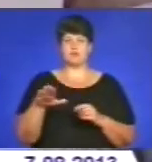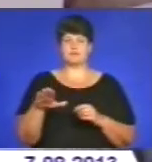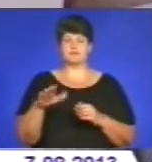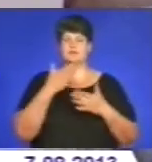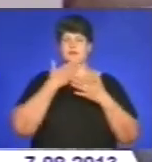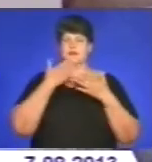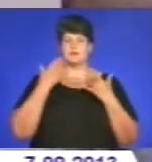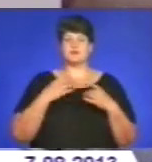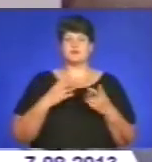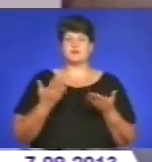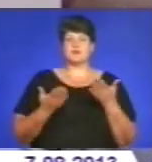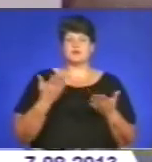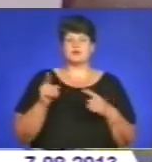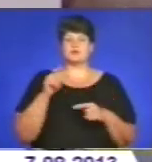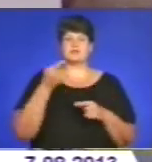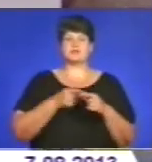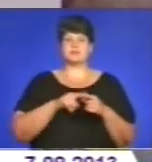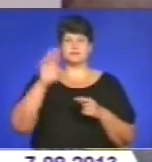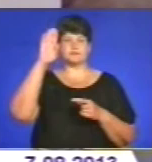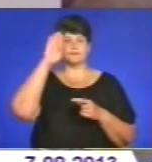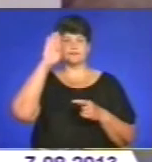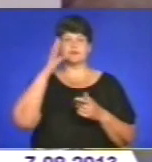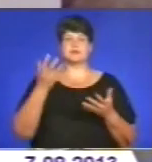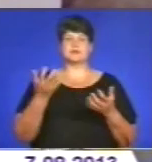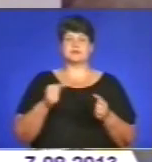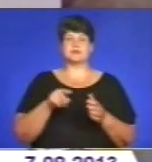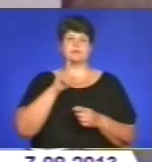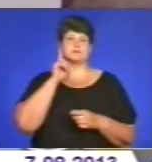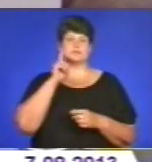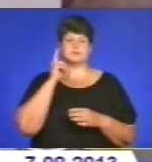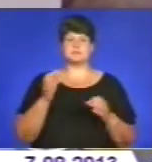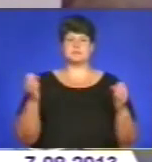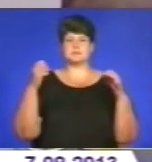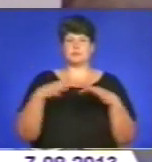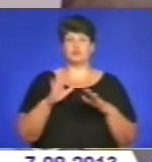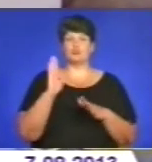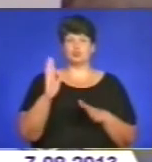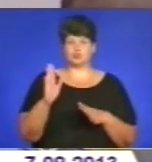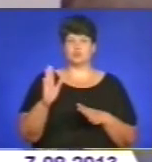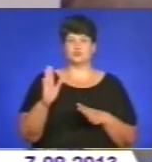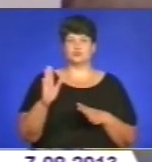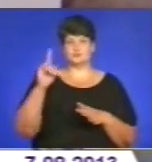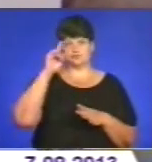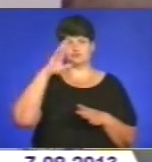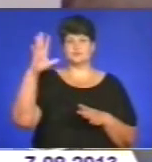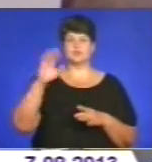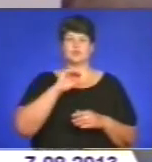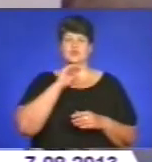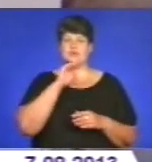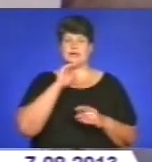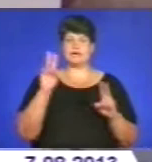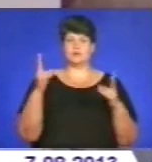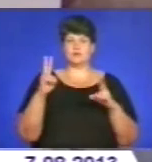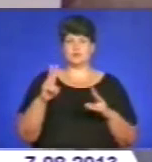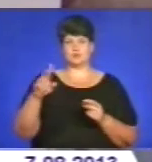кілька років ті хлопці, які грають за свої юношіські збірні, будуть зв'язками професіональних клубів, будуть зв'язками